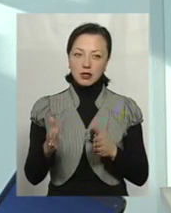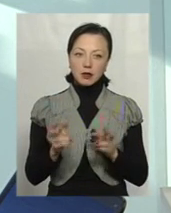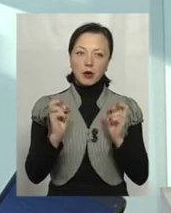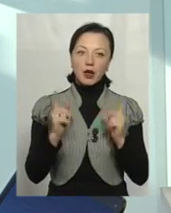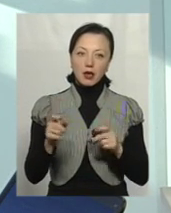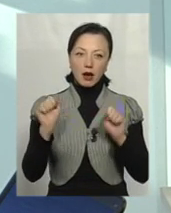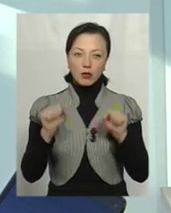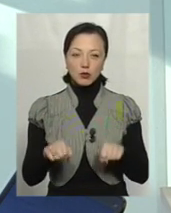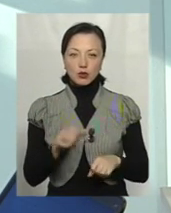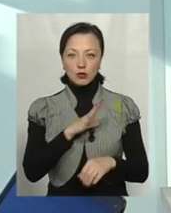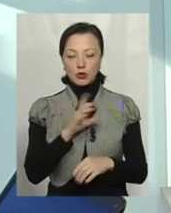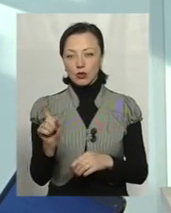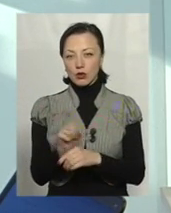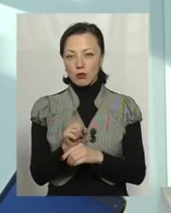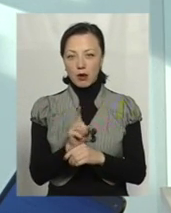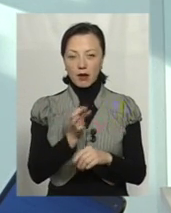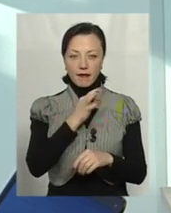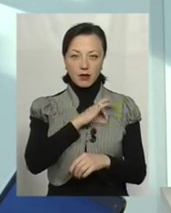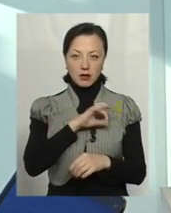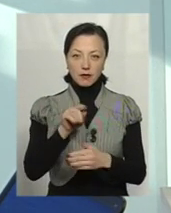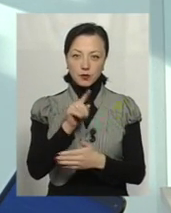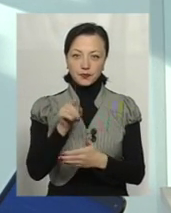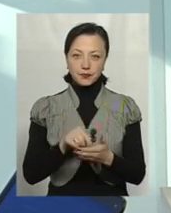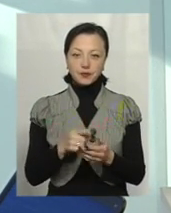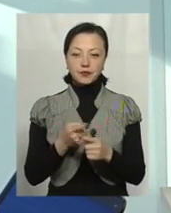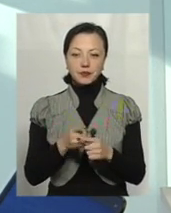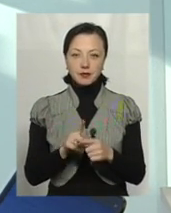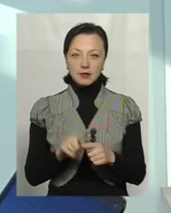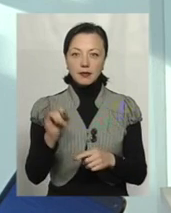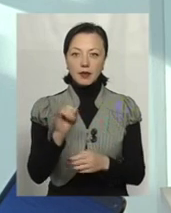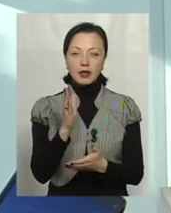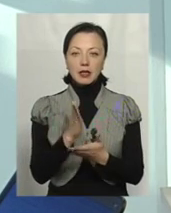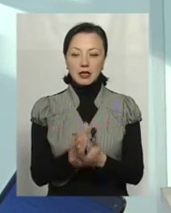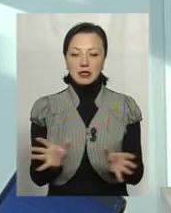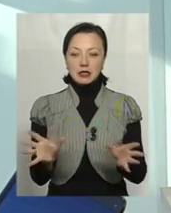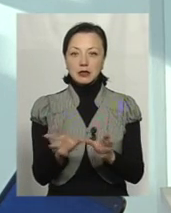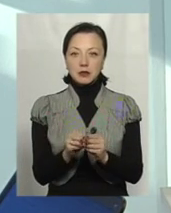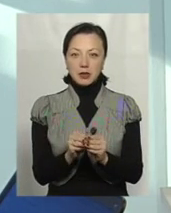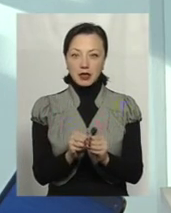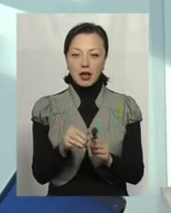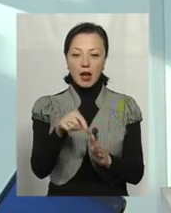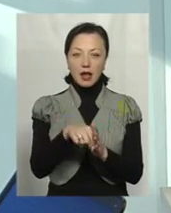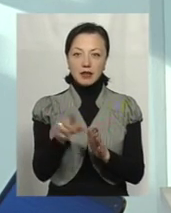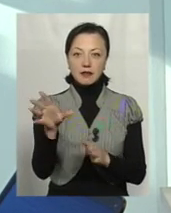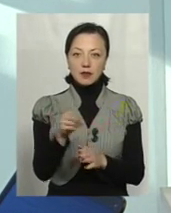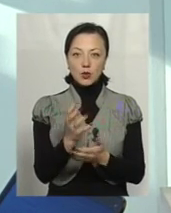вона може бути нормальною, ефективною? Оце якраз і є спільна риса всіх успішних країн.